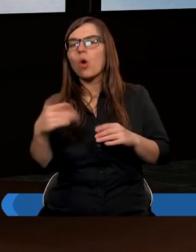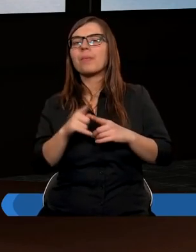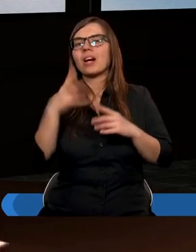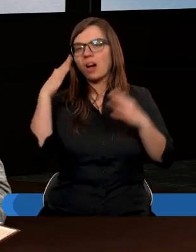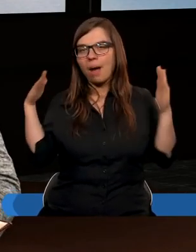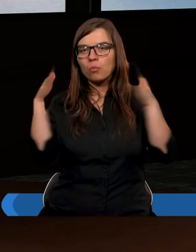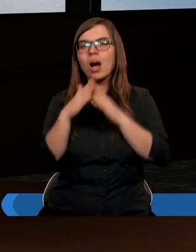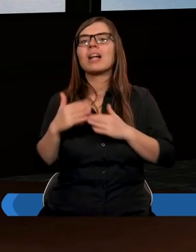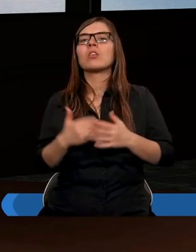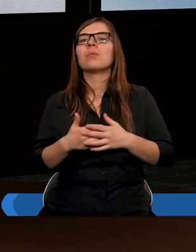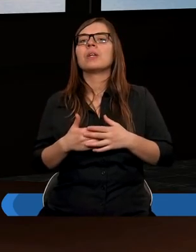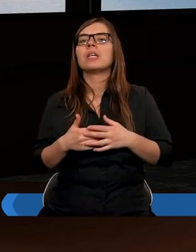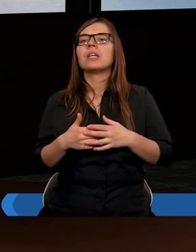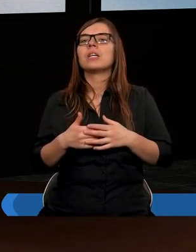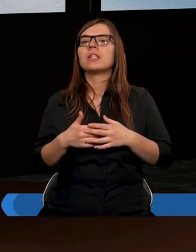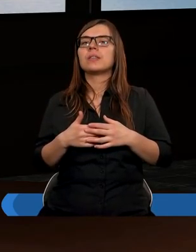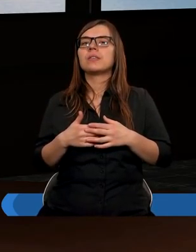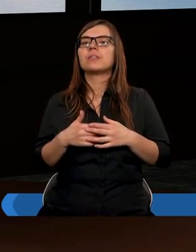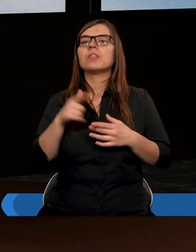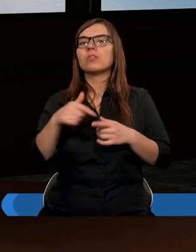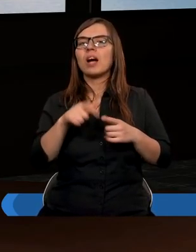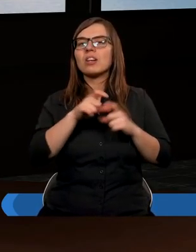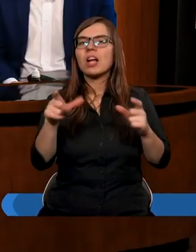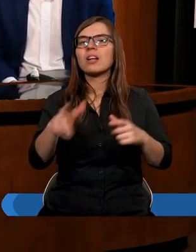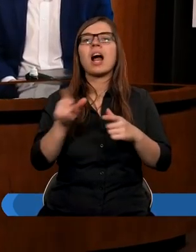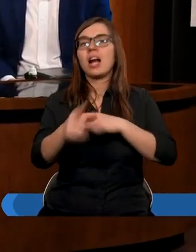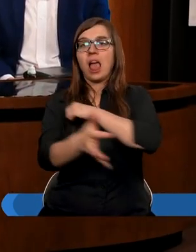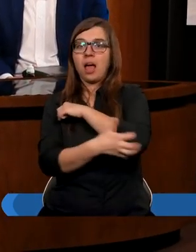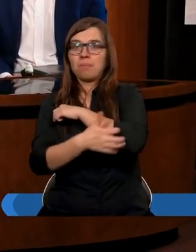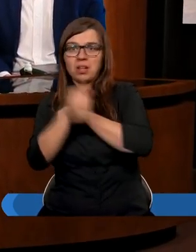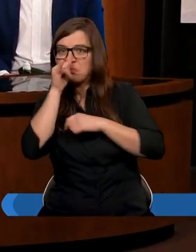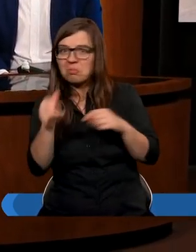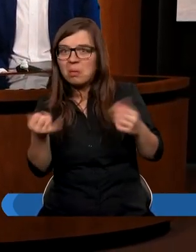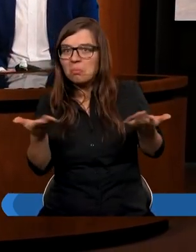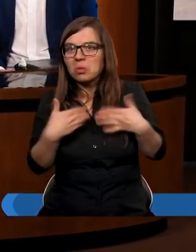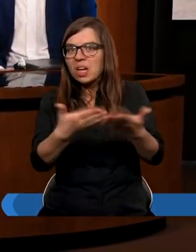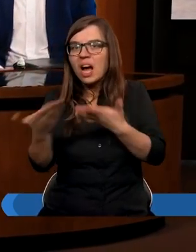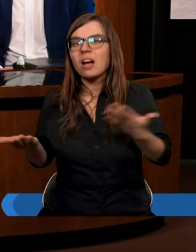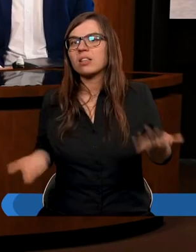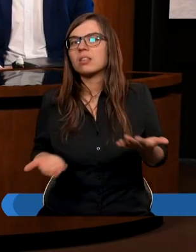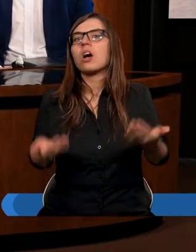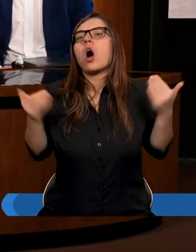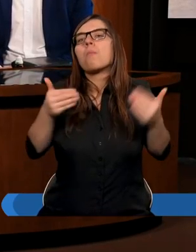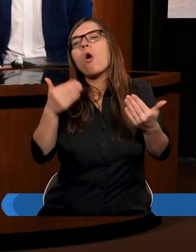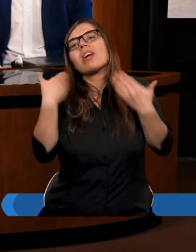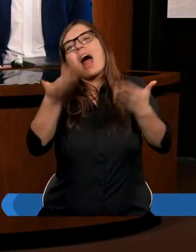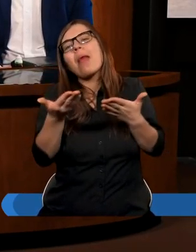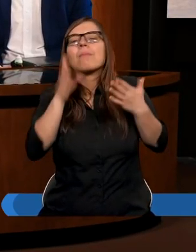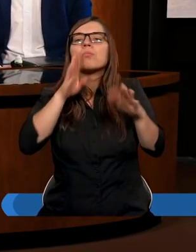tak właśnie przenosząc na nasze czasy. Dziękuję, a na biednych nie można dać? To mogę dać z innej